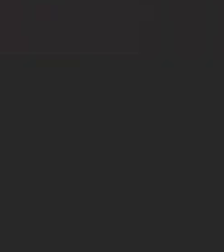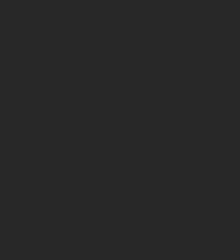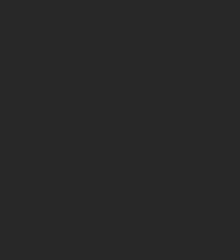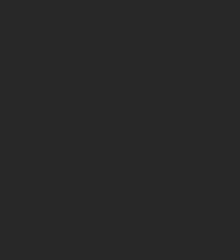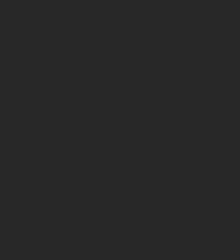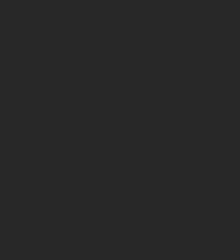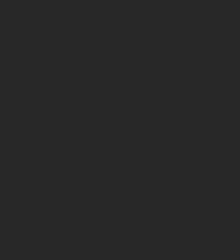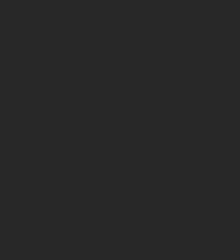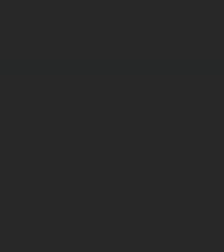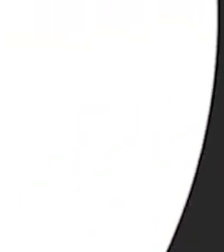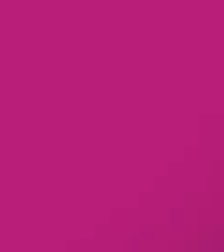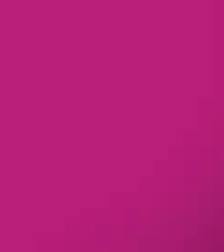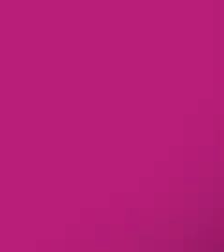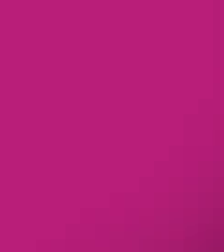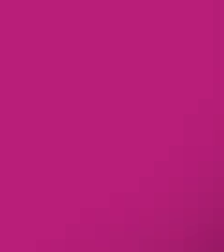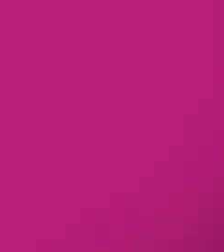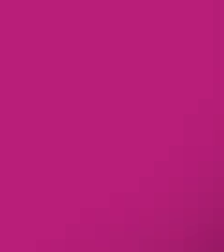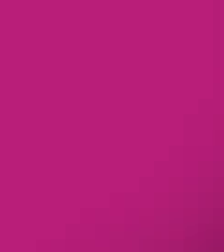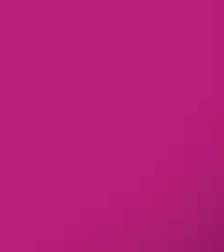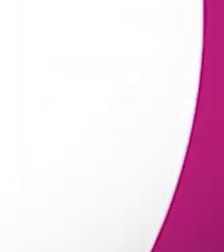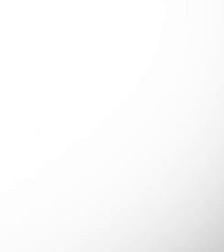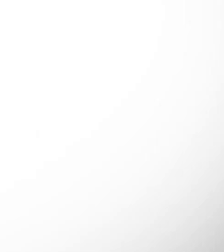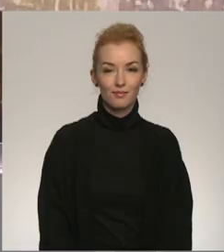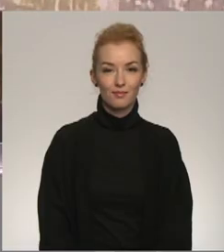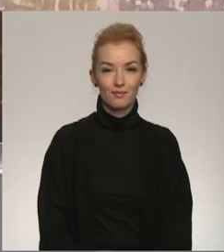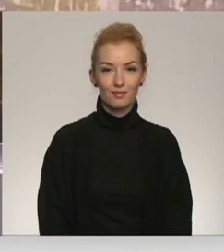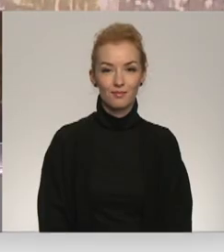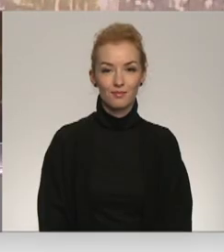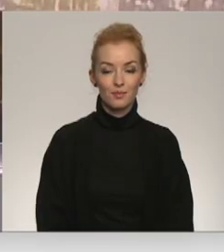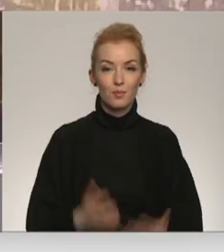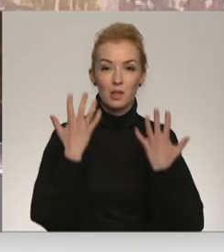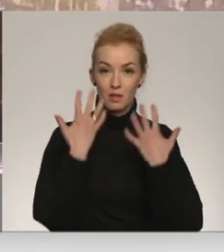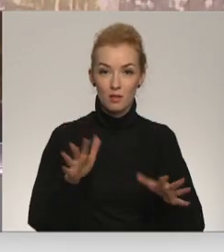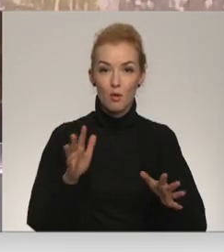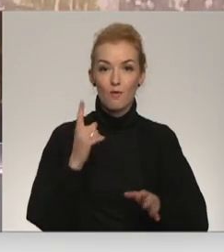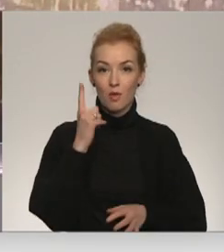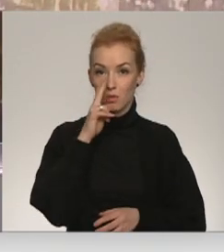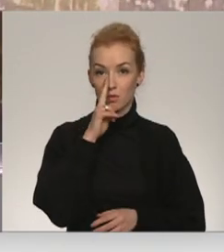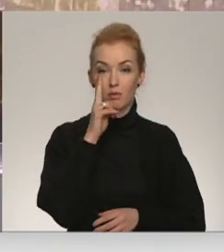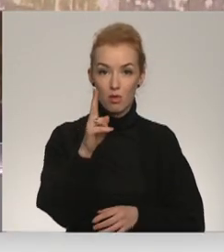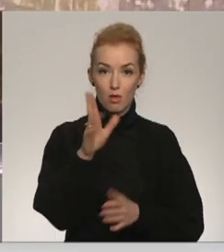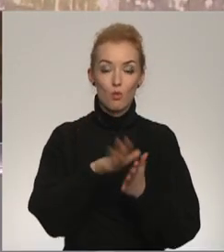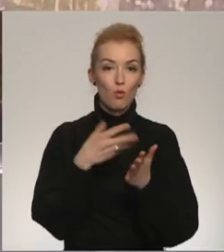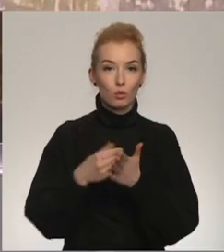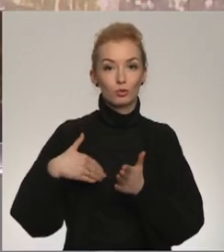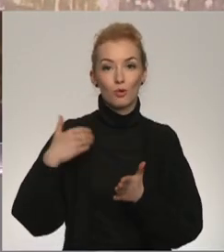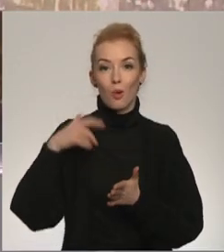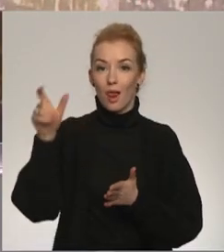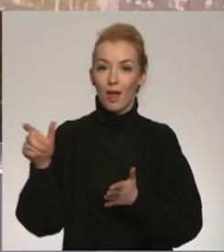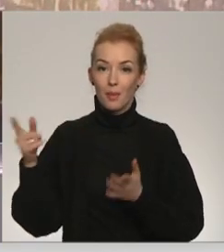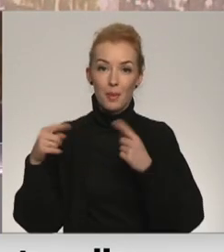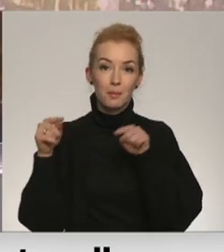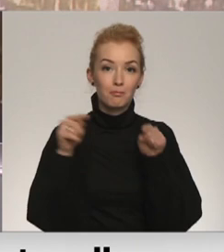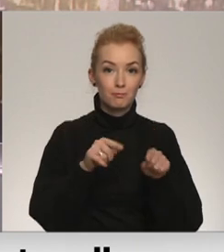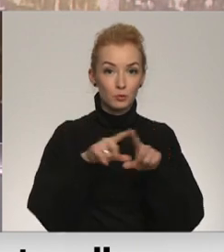Re! Viss ēters ir te! Jau vairāk nekā nedēļa kopš skolēne atgriezušies mācību